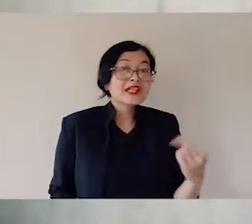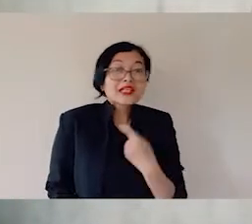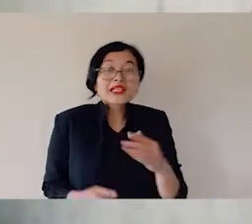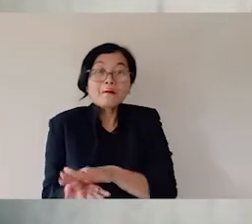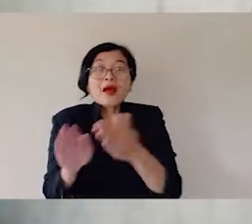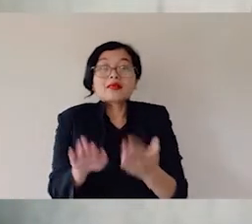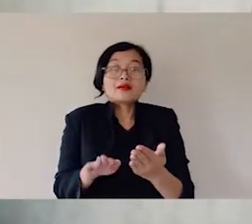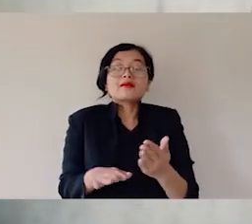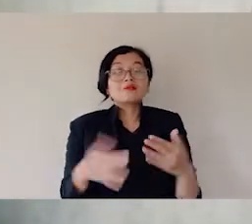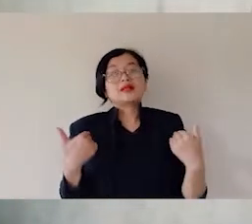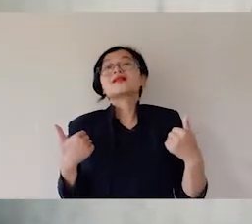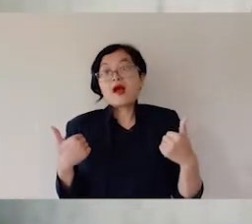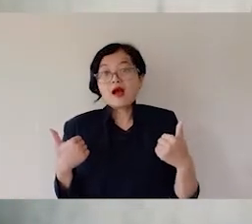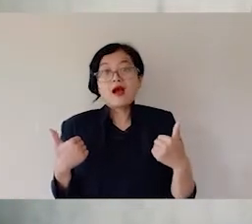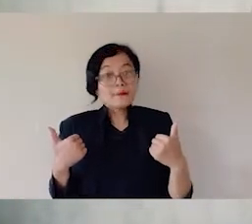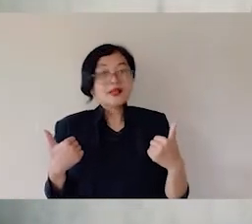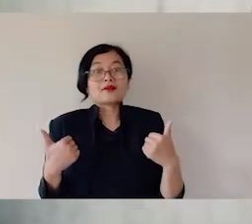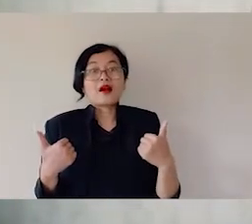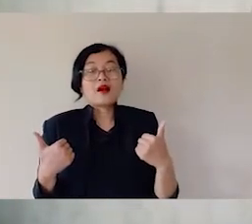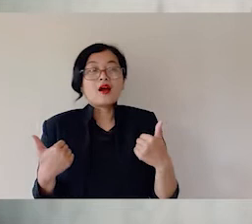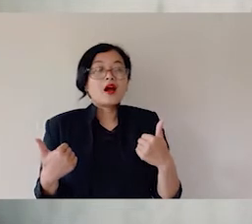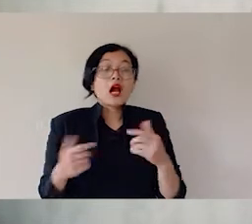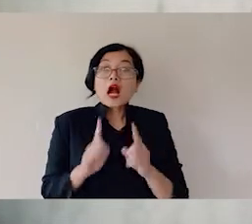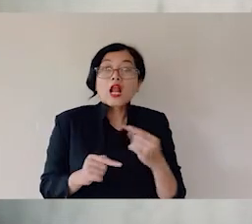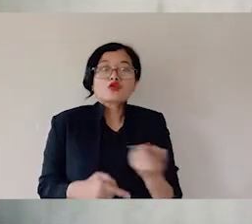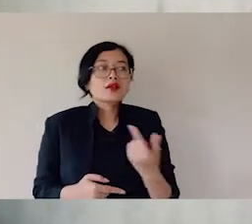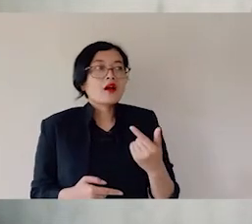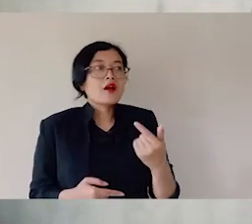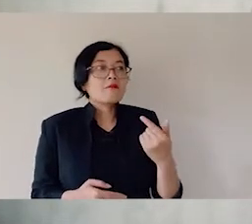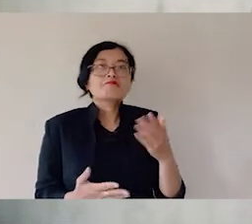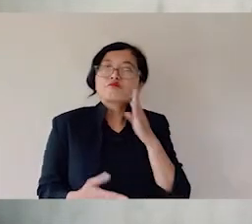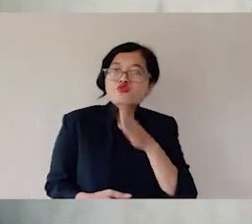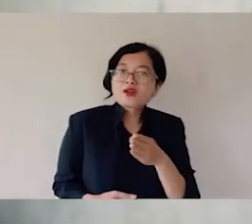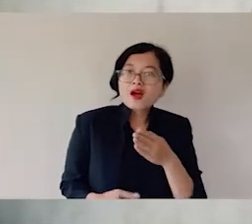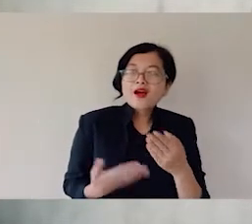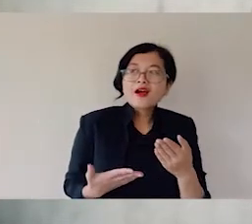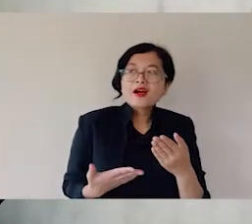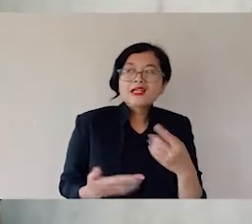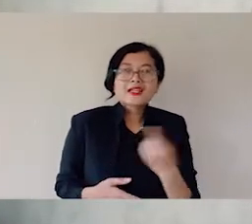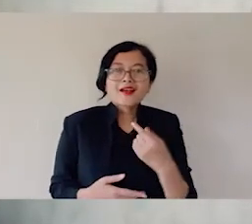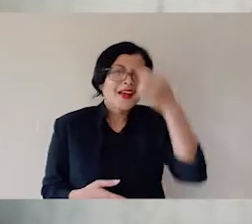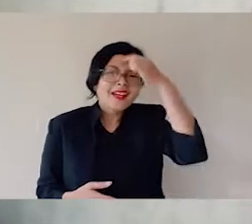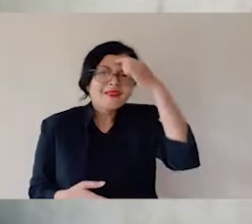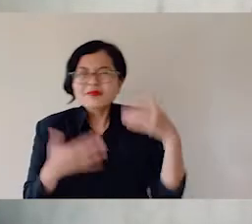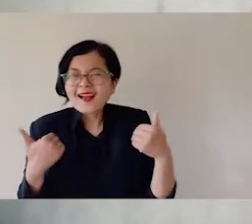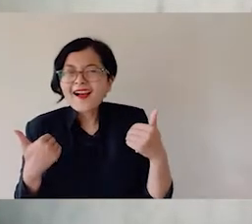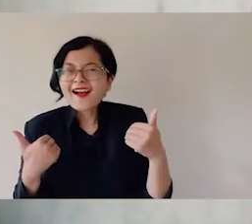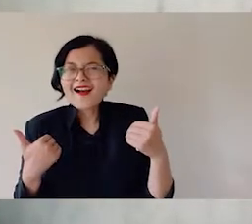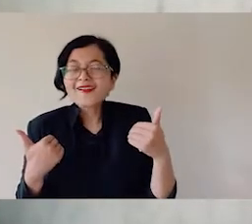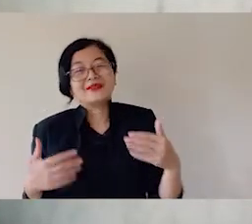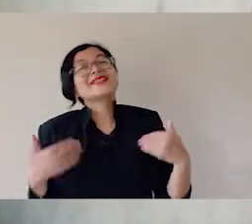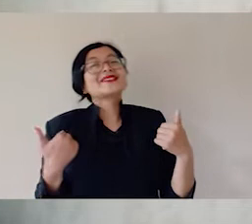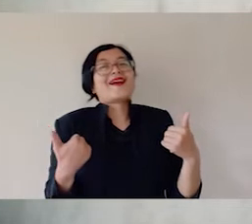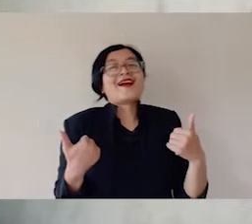entah muda, entah tua, entah sehat, entah sakit. Kita selalu ada di bawah bayang kematian.